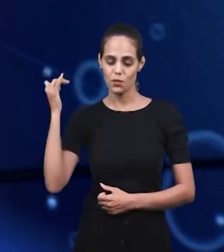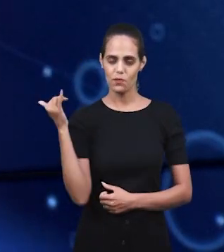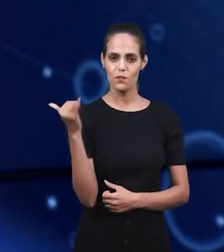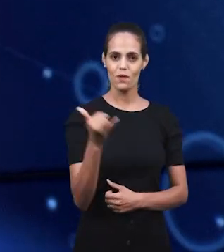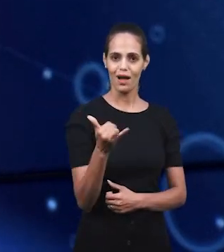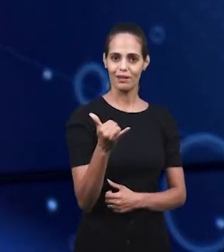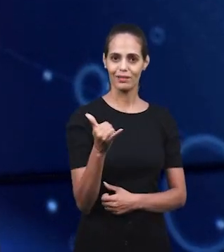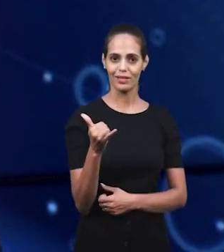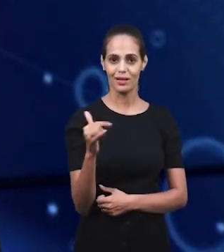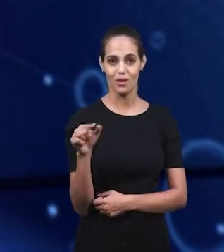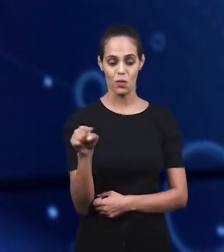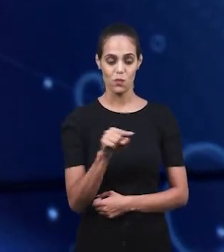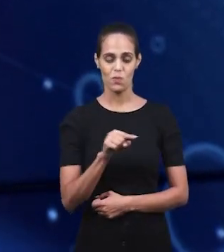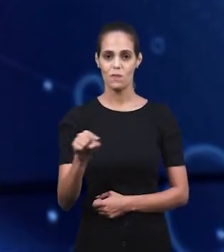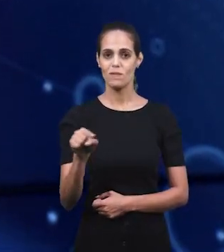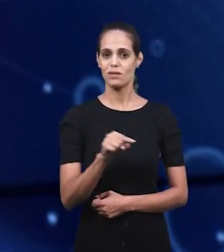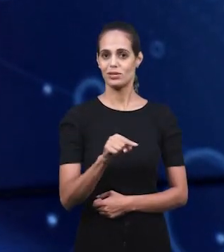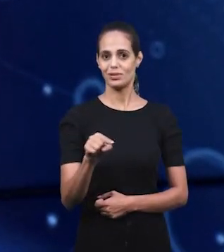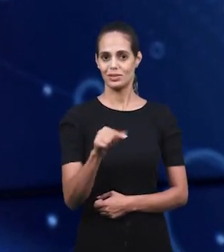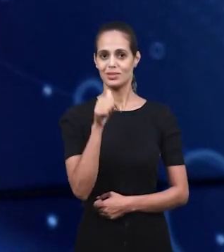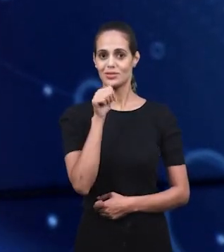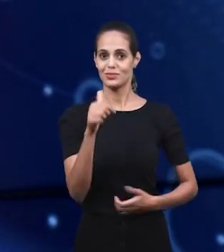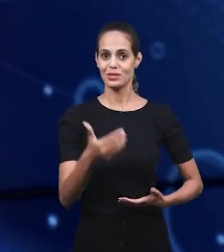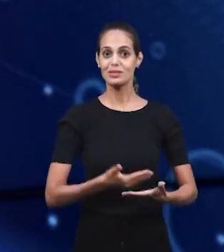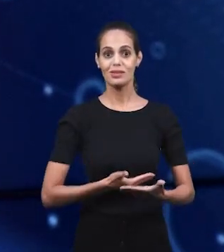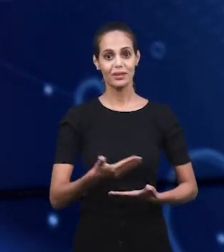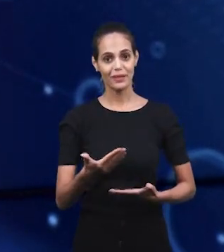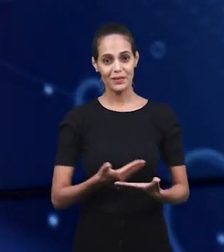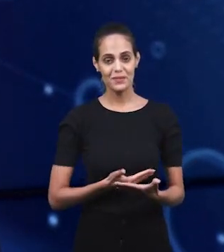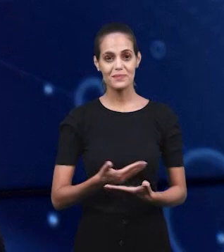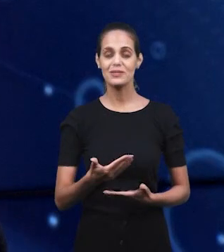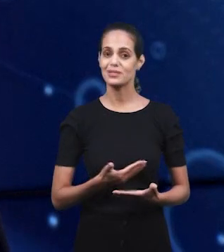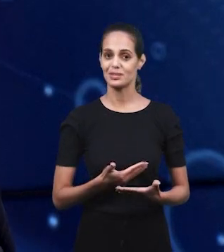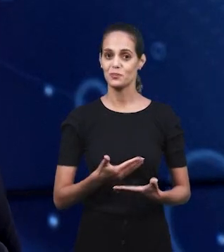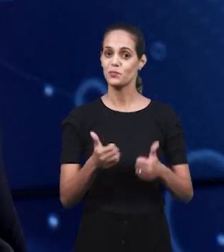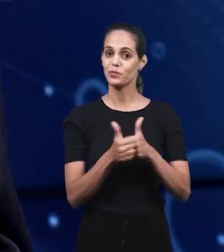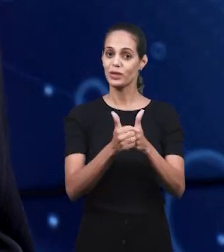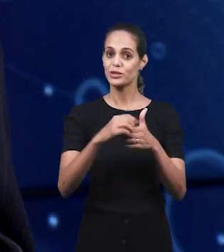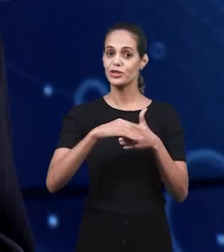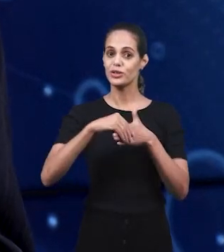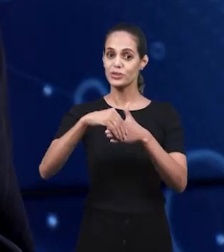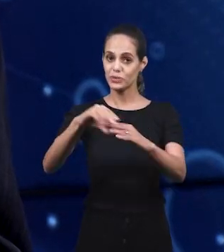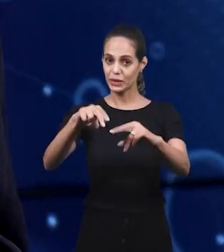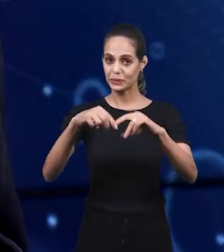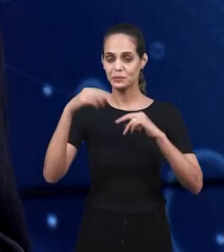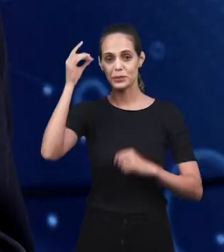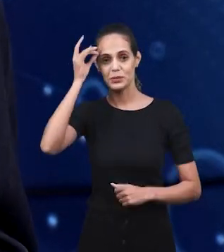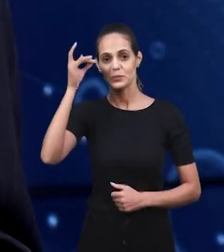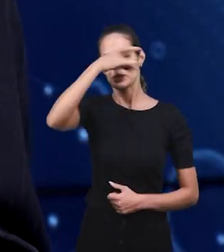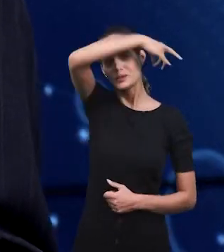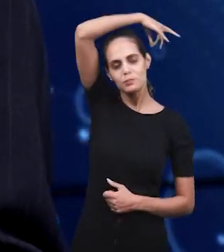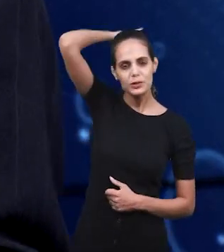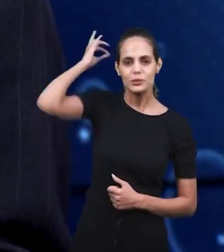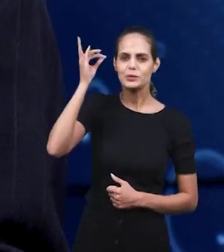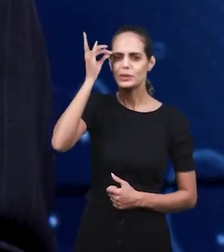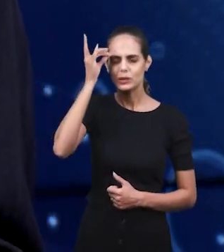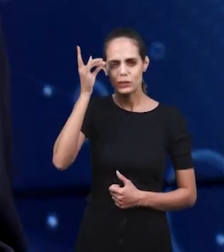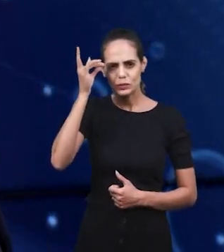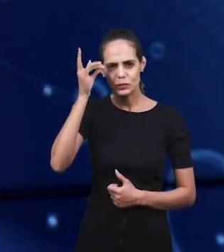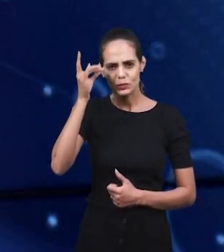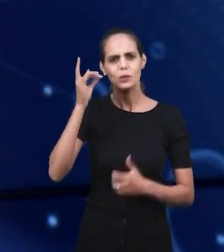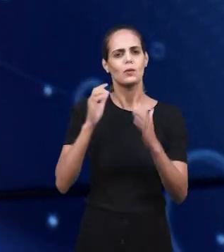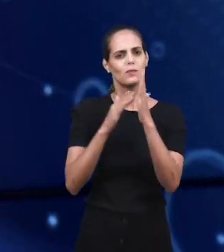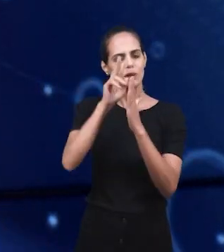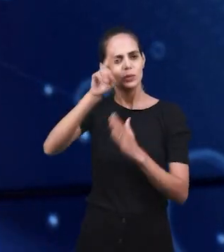ответам, которые Дух Святой открывает им. Слава Господу! Чудесное свидетельство нашей сестры, а